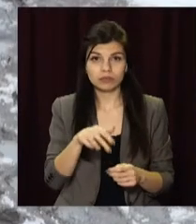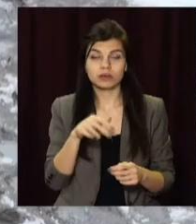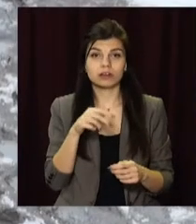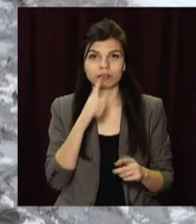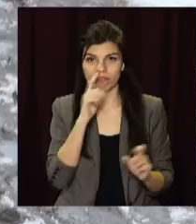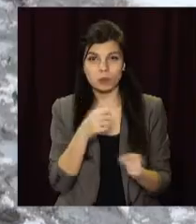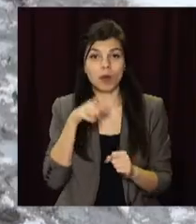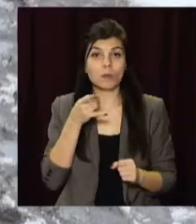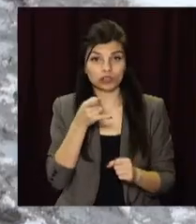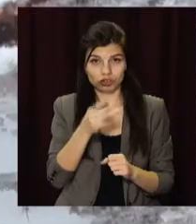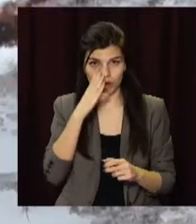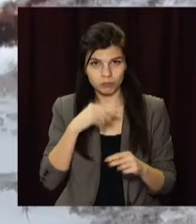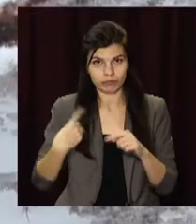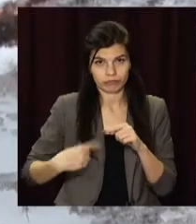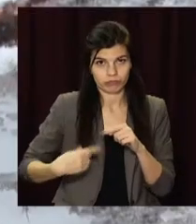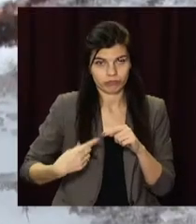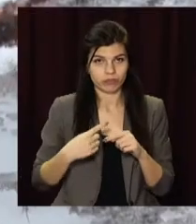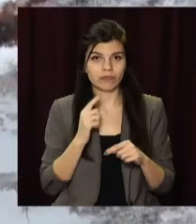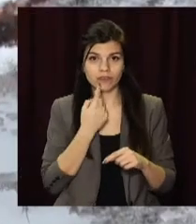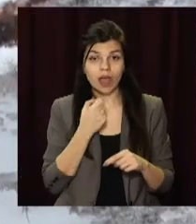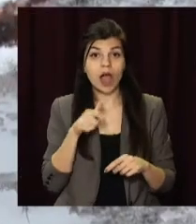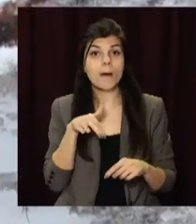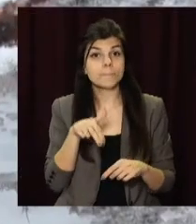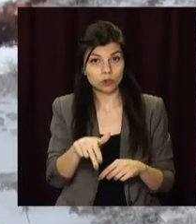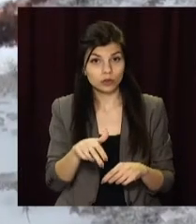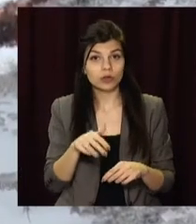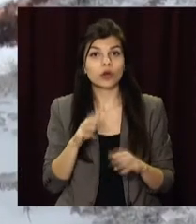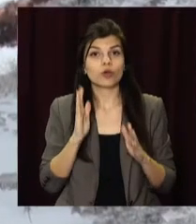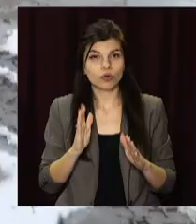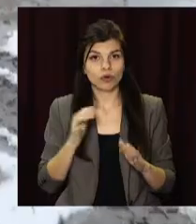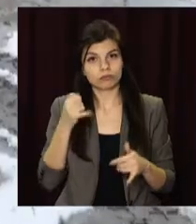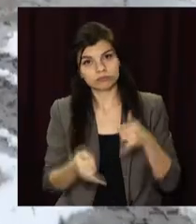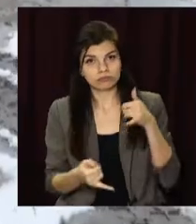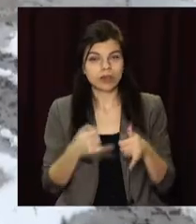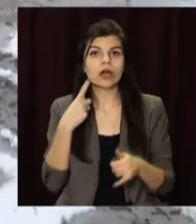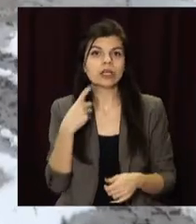застрягнути тут можна лише всюдоходом. А пройти – і поготів.